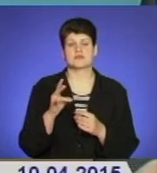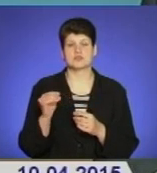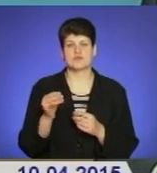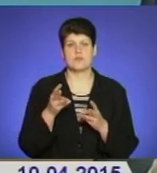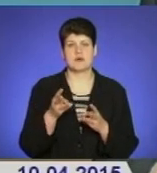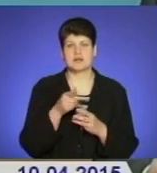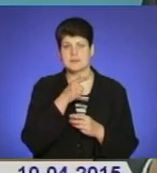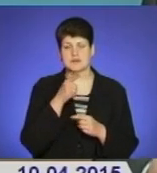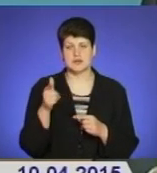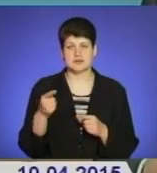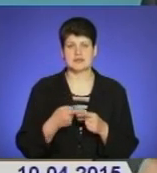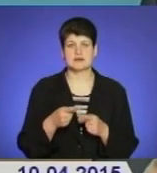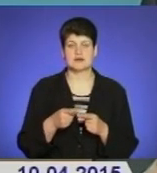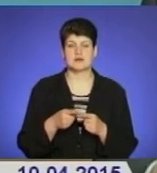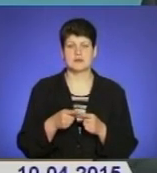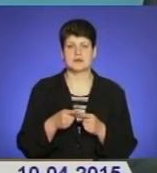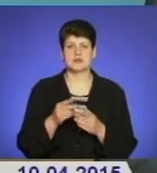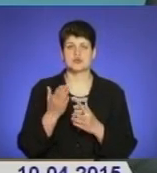Субсидія буде нараховуватися щомісячно.